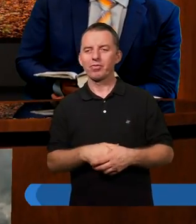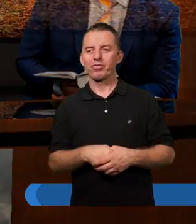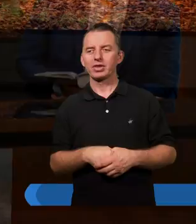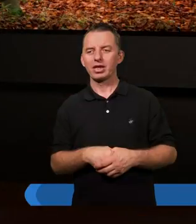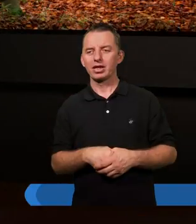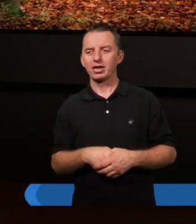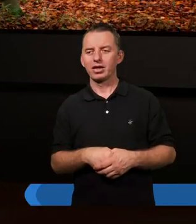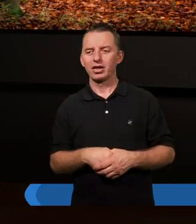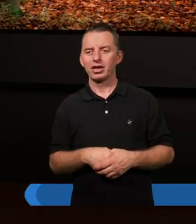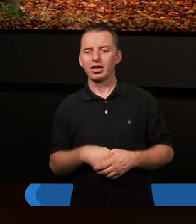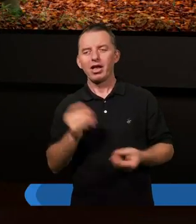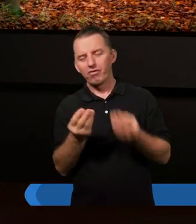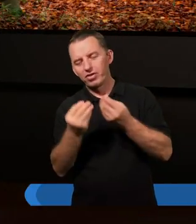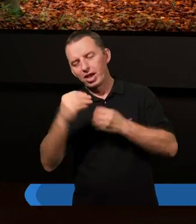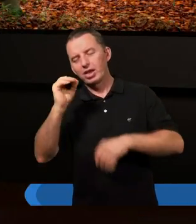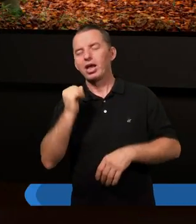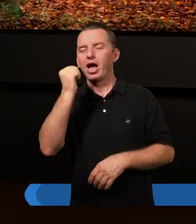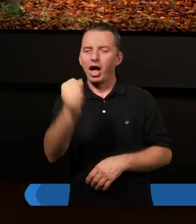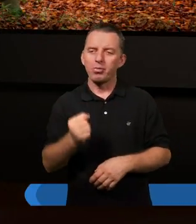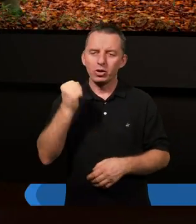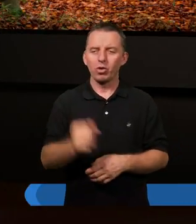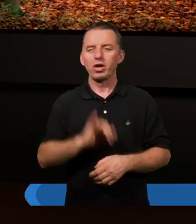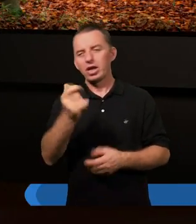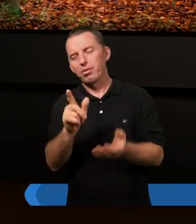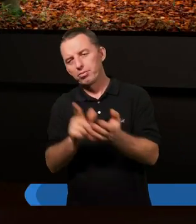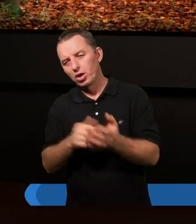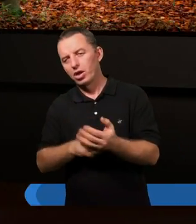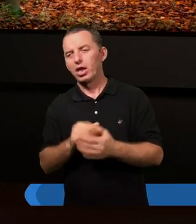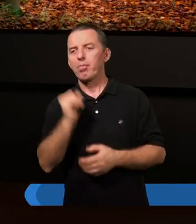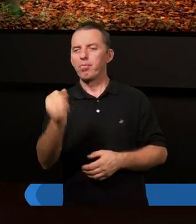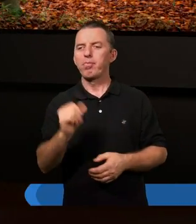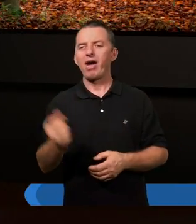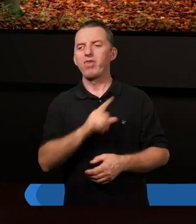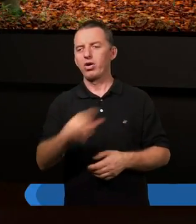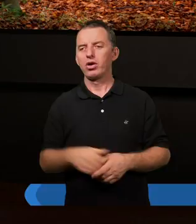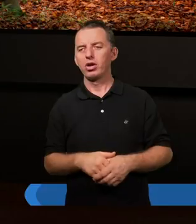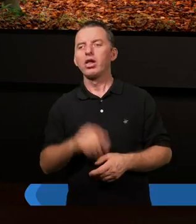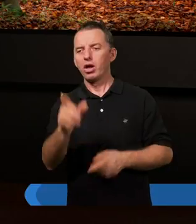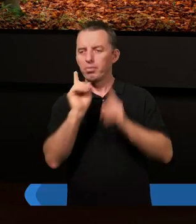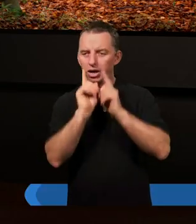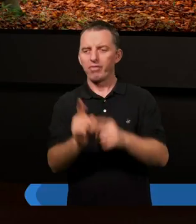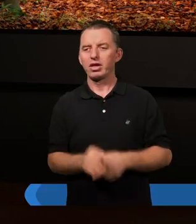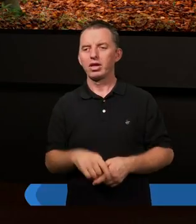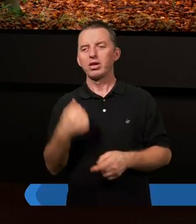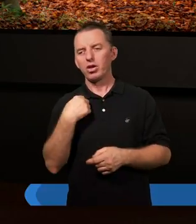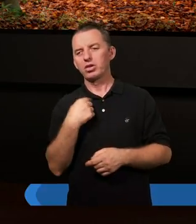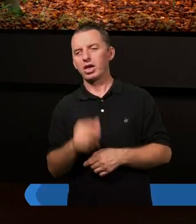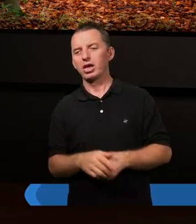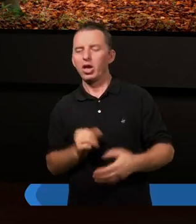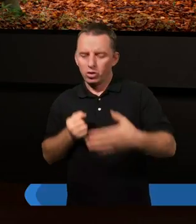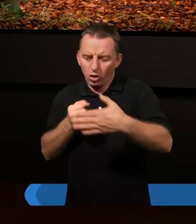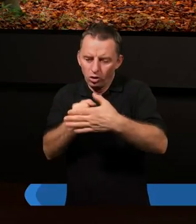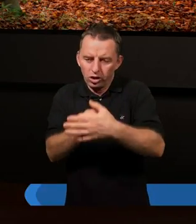no ci wielcy apostołowie jak Piotr, Paweł, oni co prawda tam dotarli, ale